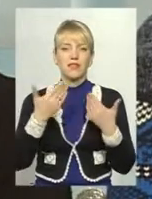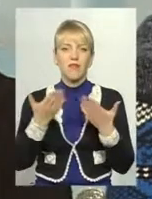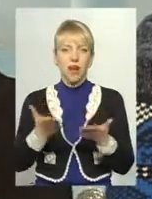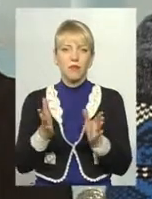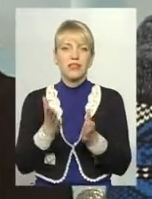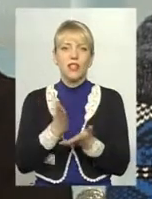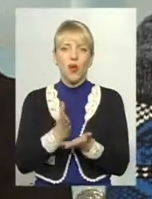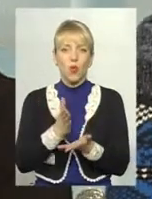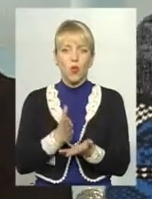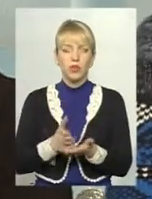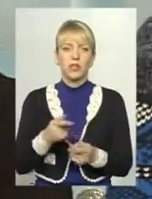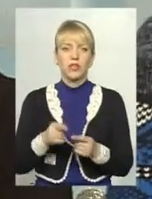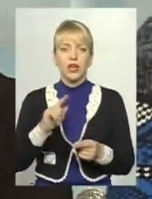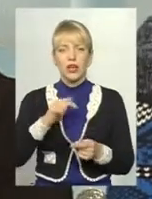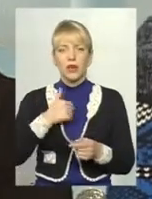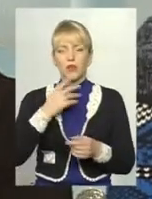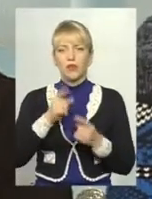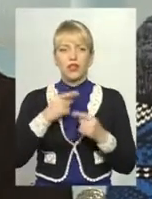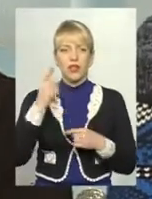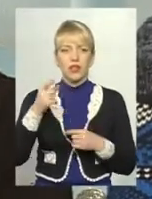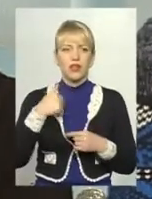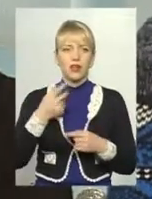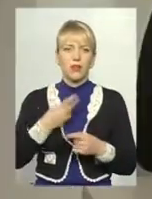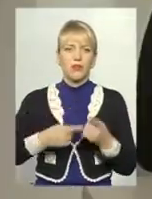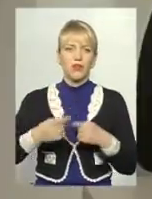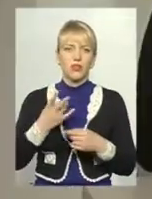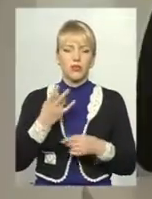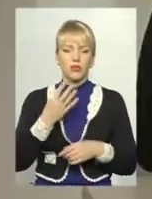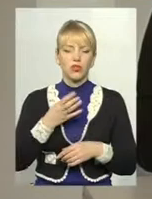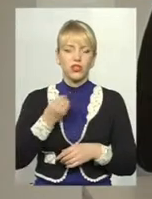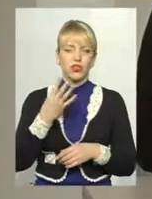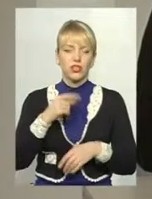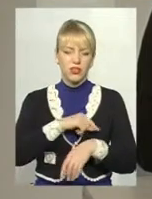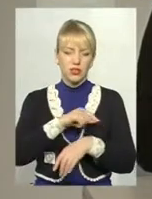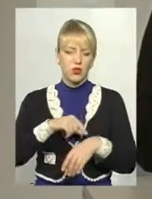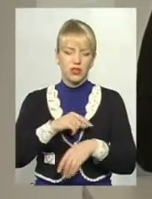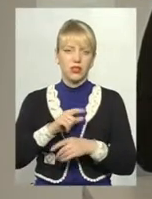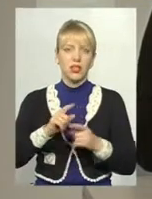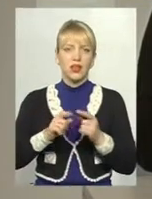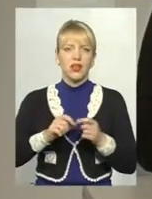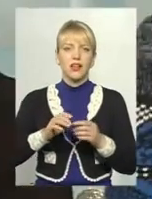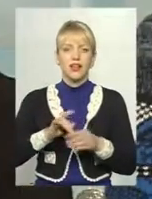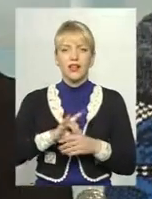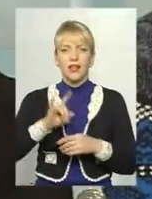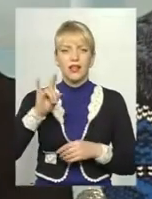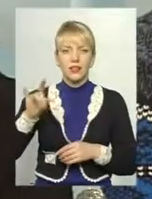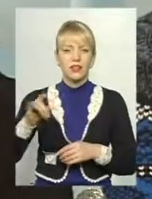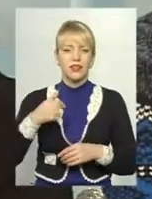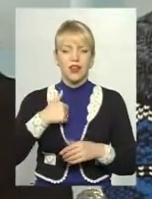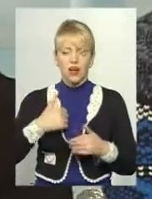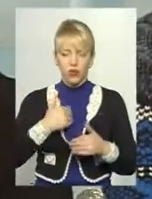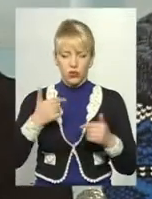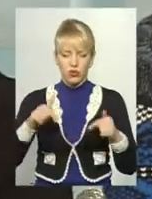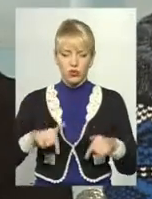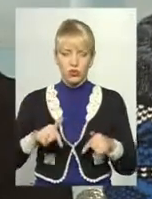свій час був дуже далеко. Я повернувся, треба було літаком 14 годин летіти, я хочу тут жити і зустріти. Я